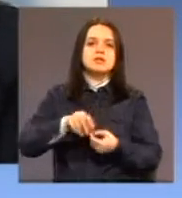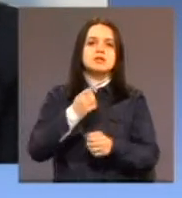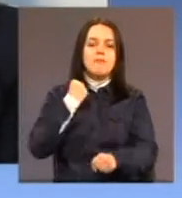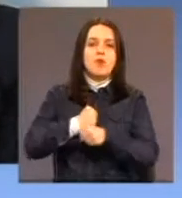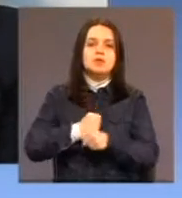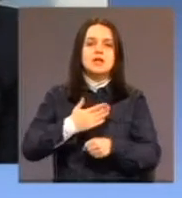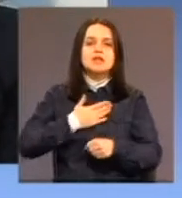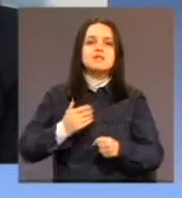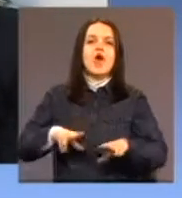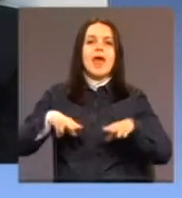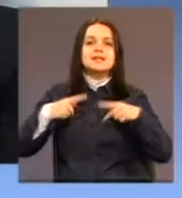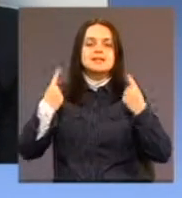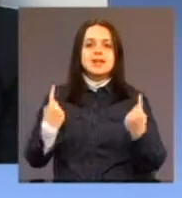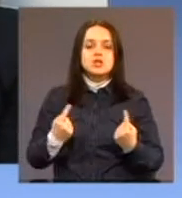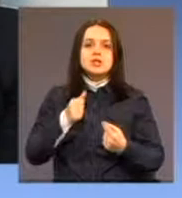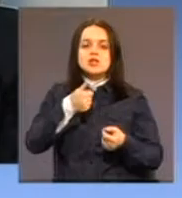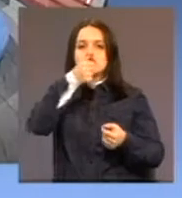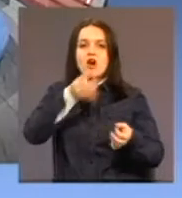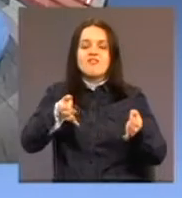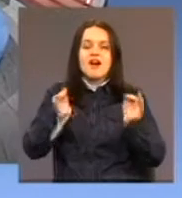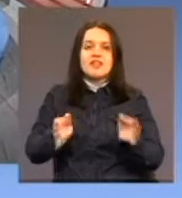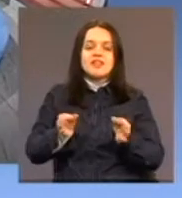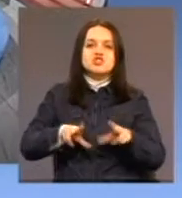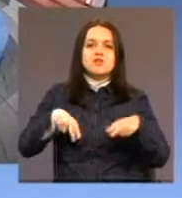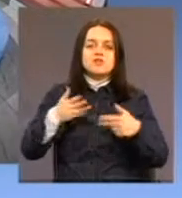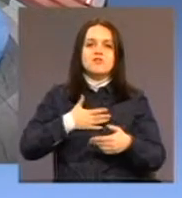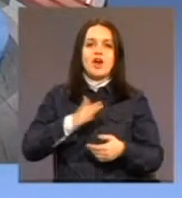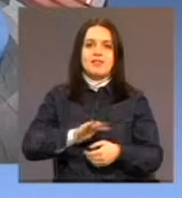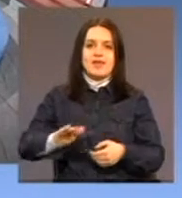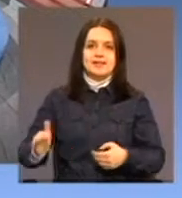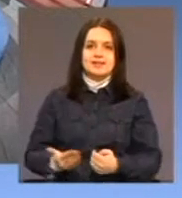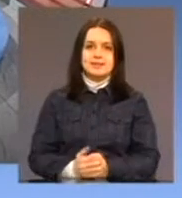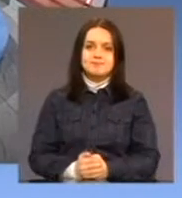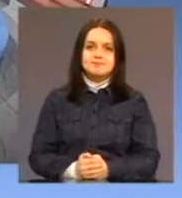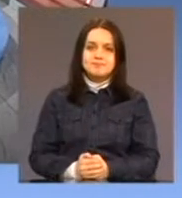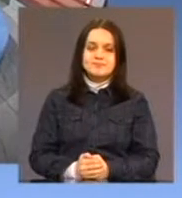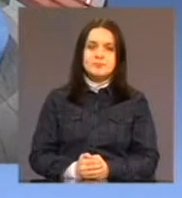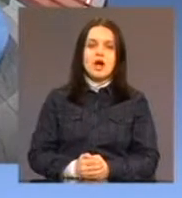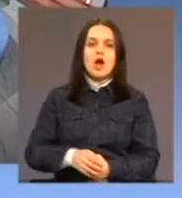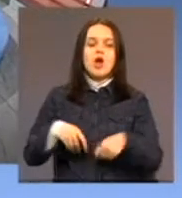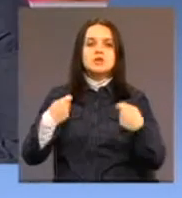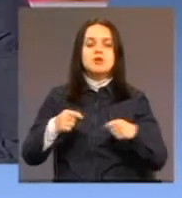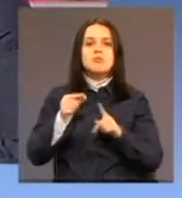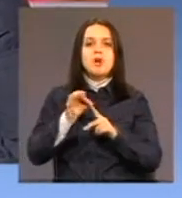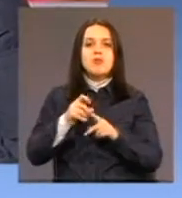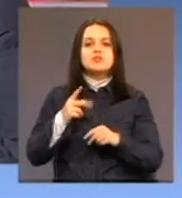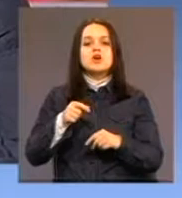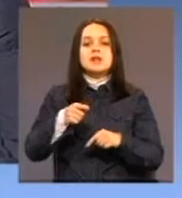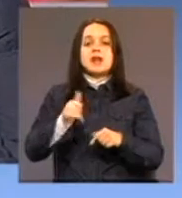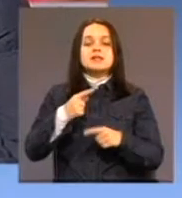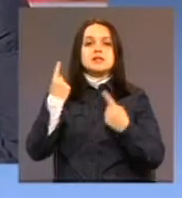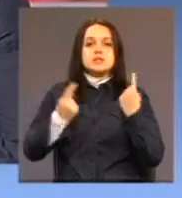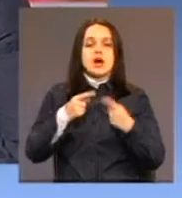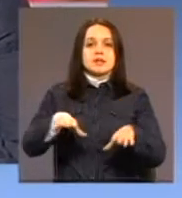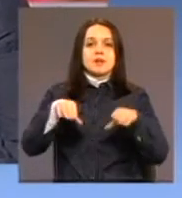i da se bori za što kvalitetni život svoje djece. Gospodine Popoviću, da li se situacija sa prihvatanjem djece i sa teškoćom u